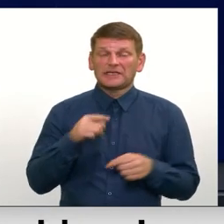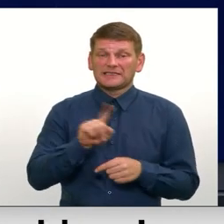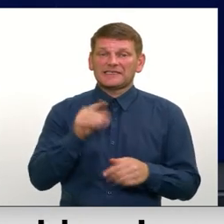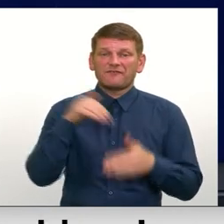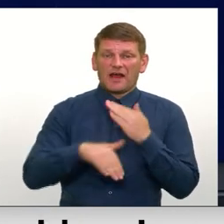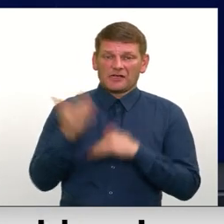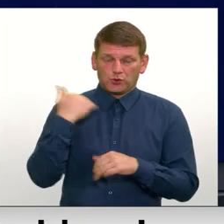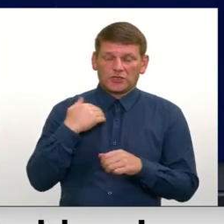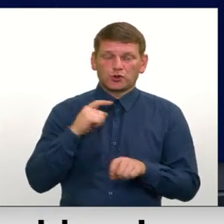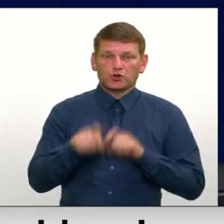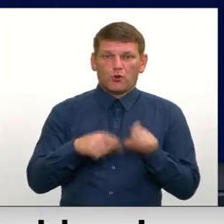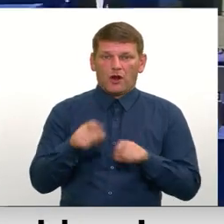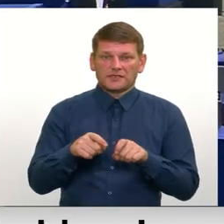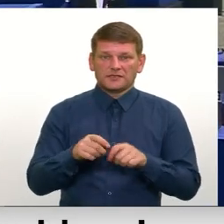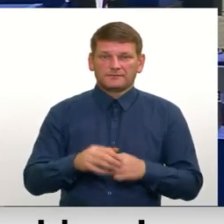vēsturisks solis.